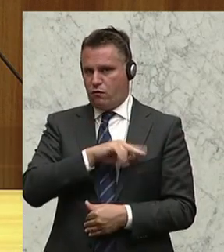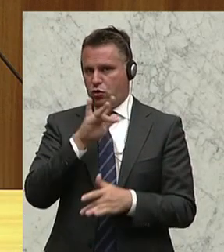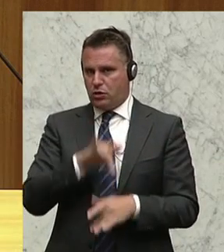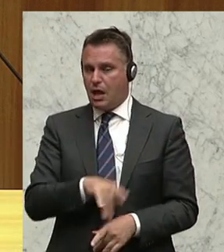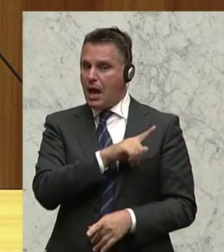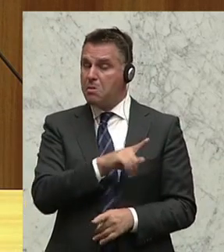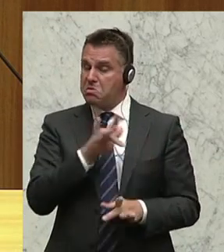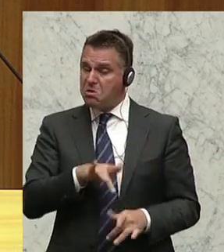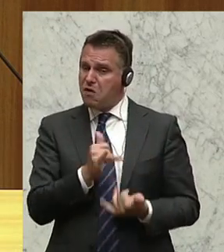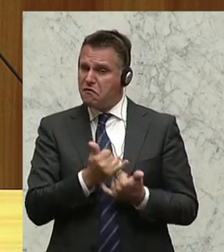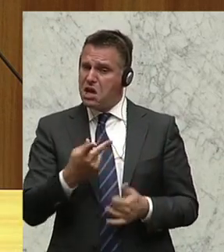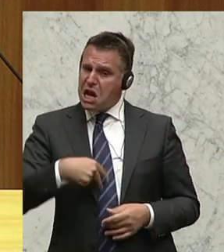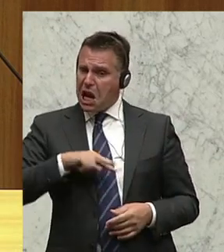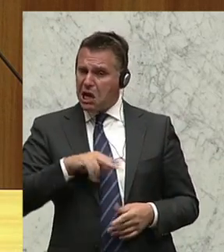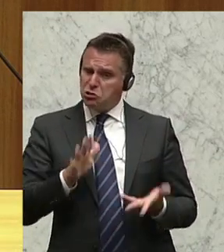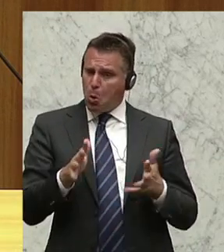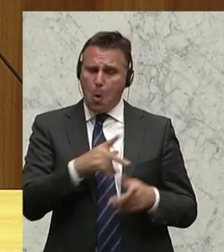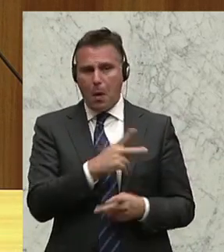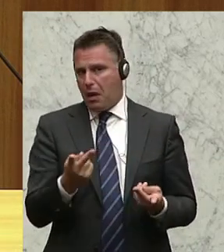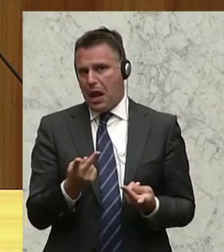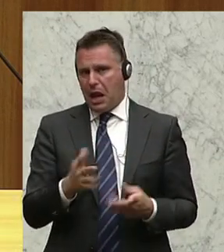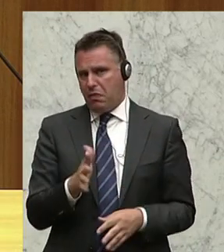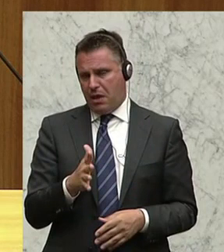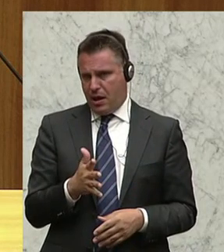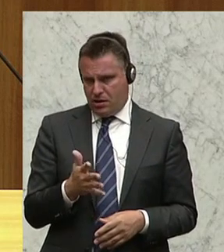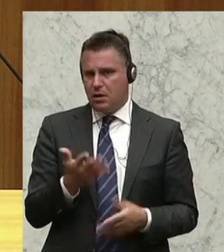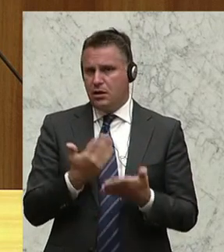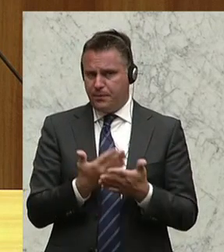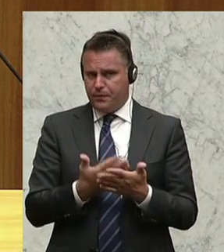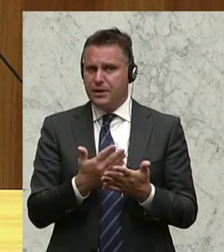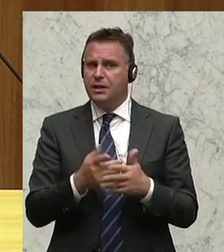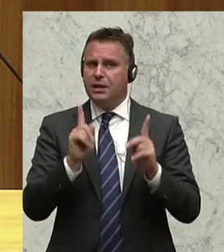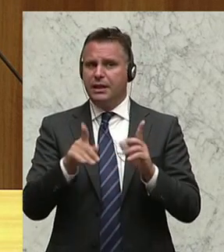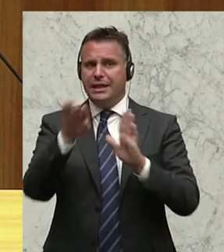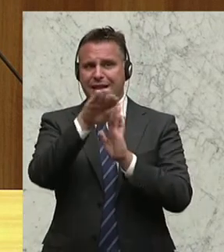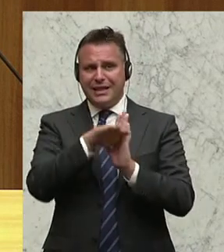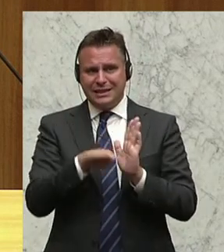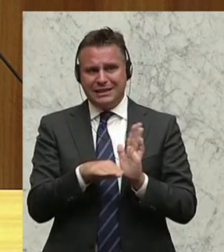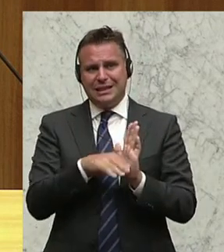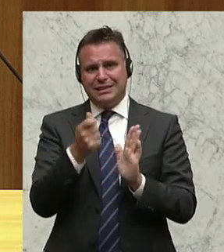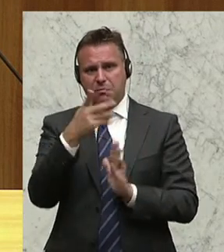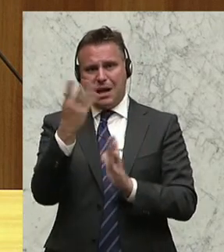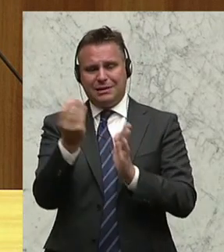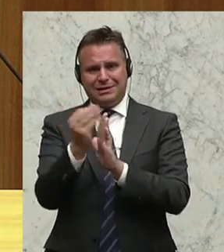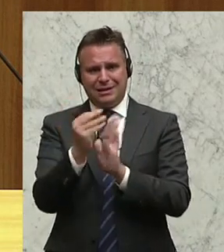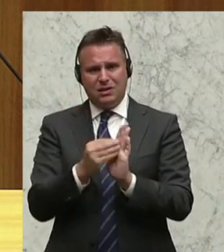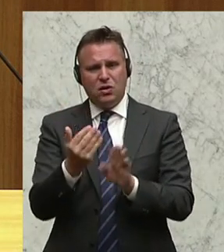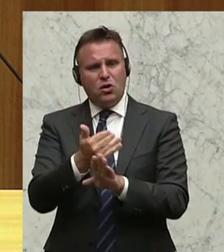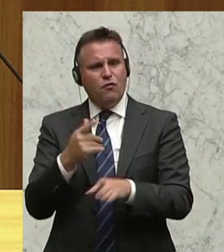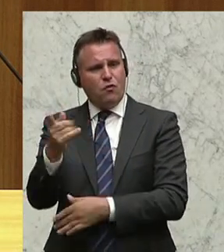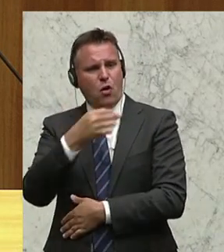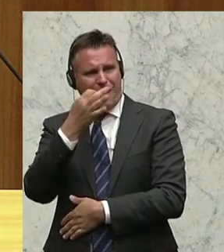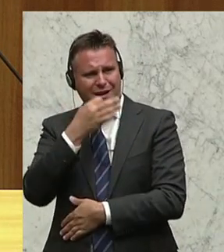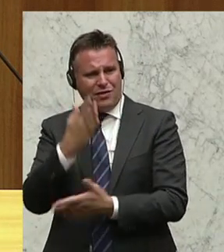irgendwelche Risken einzugehen. Und es sind ja gewisse Sachen im Gesetz drinnen. Das hat mein Vorredner